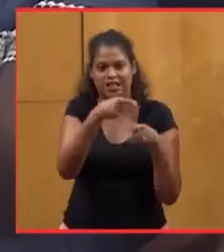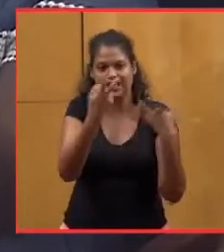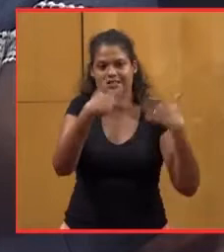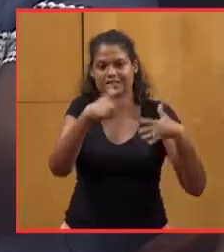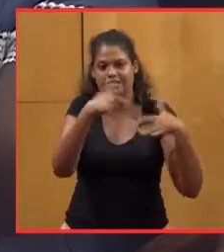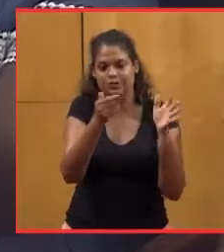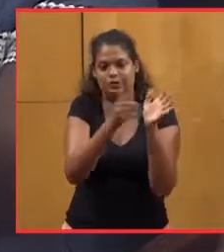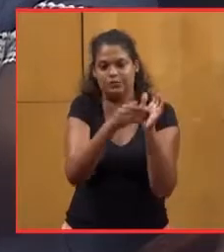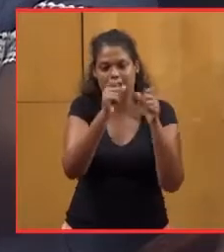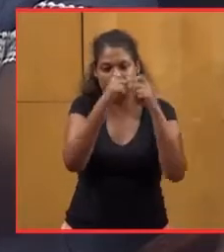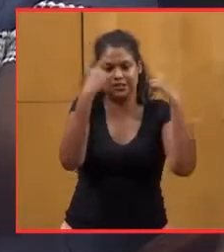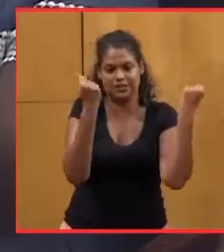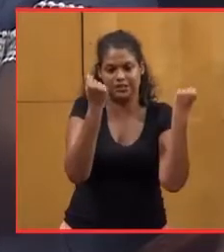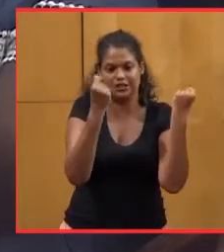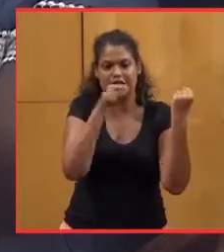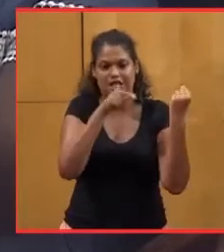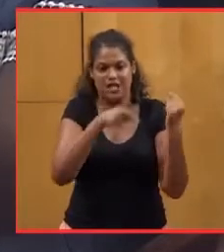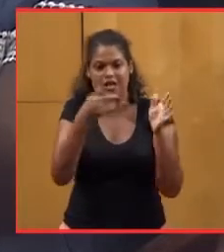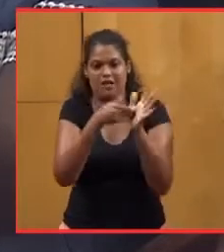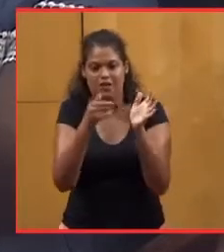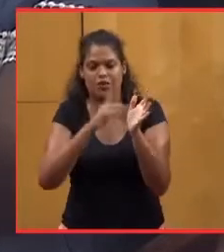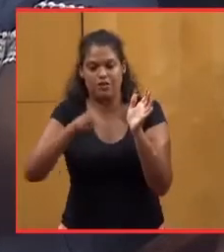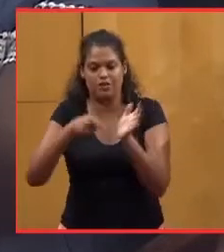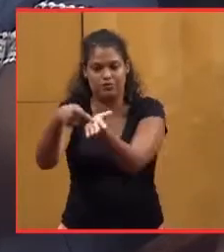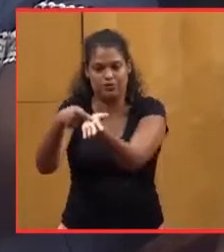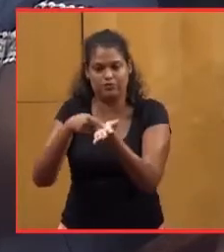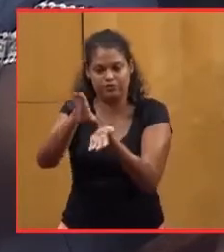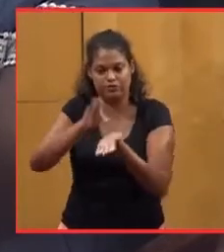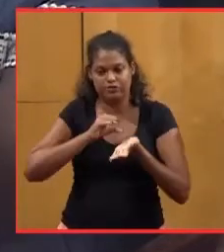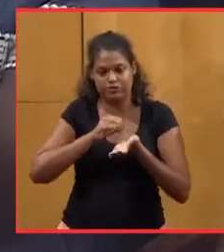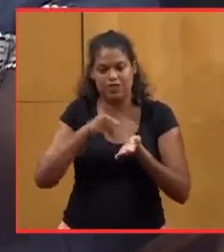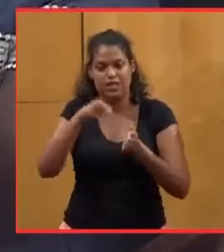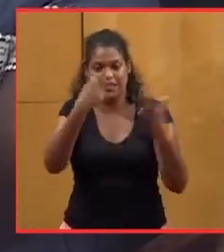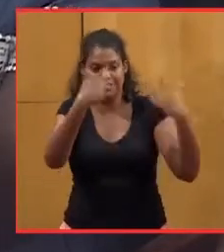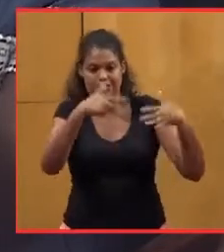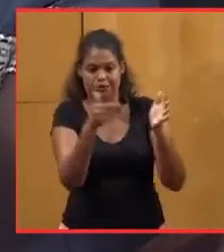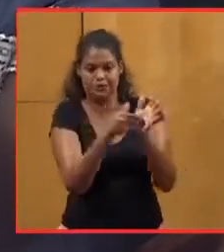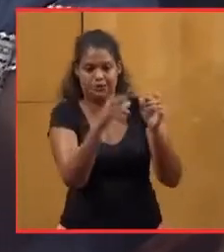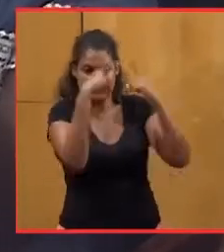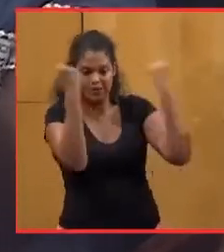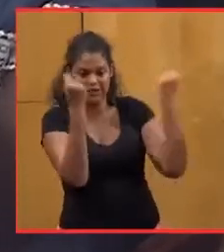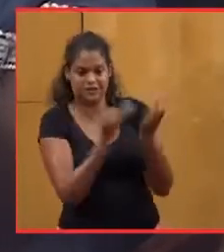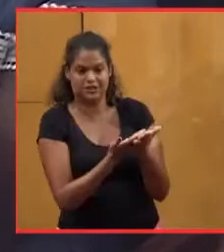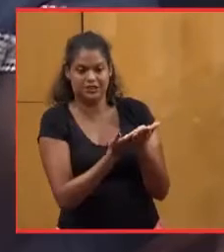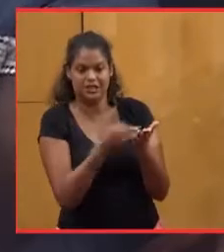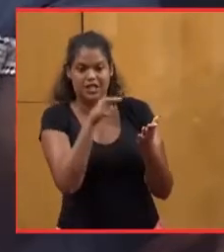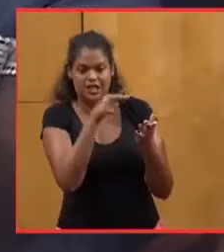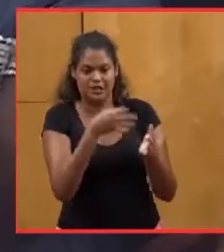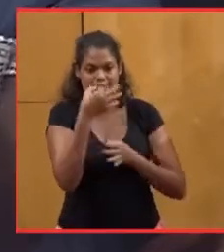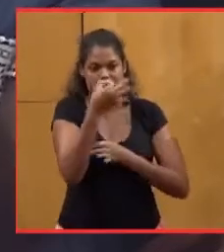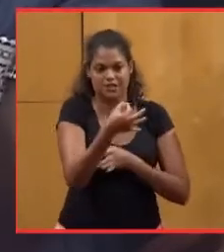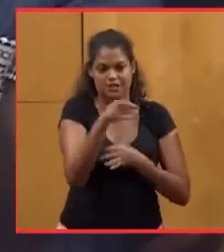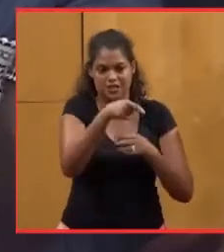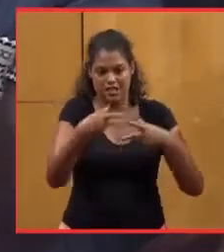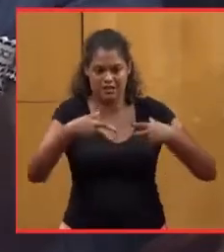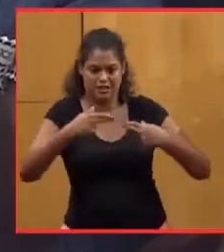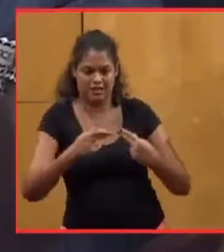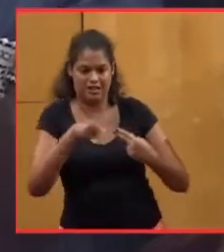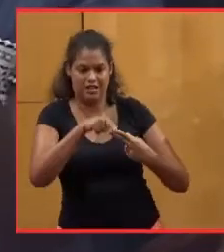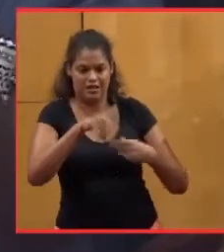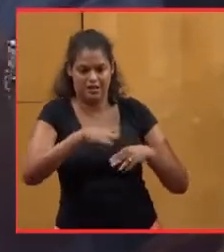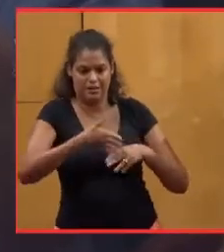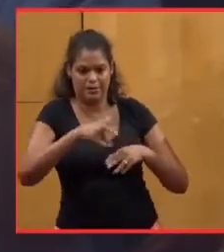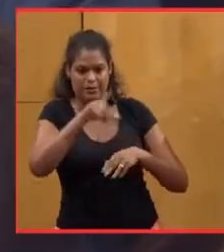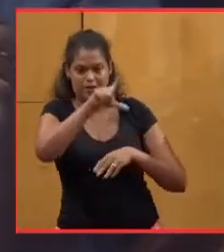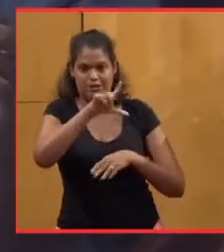de recettes et de mandats encore à recouvrer. 18 000 titres. Et pourtant, il parle de délais moyen de paiement de